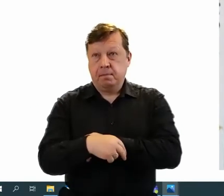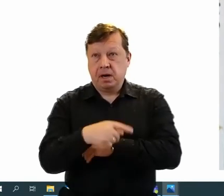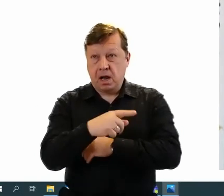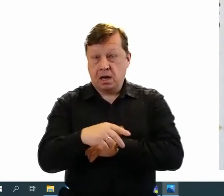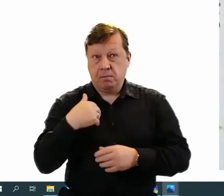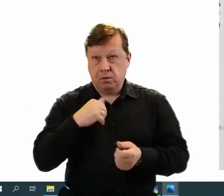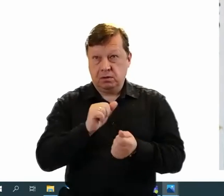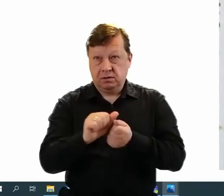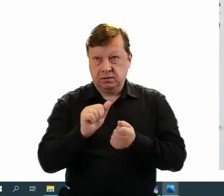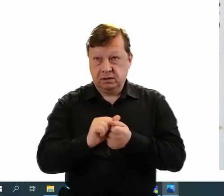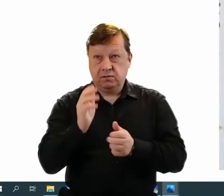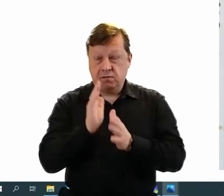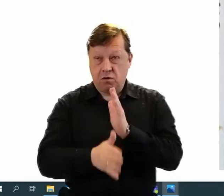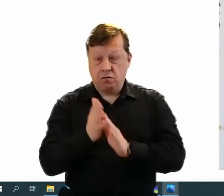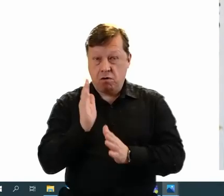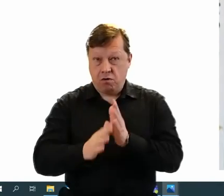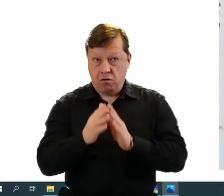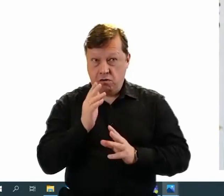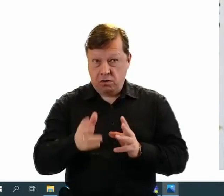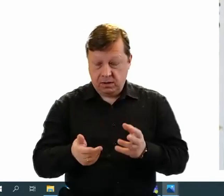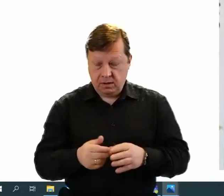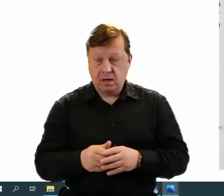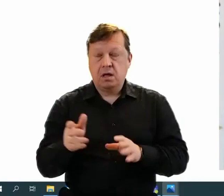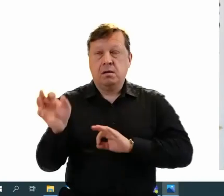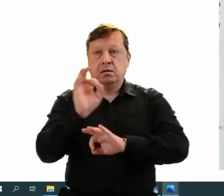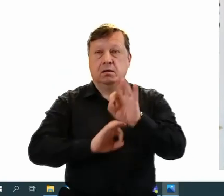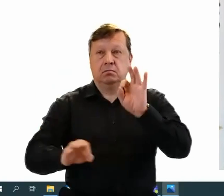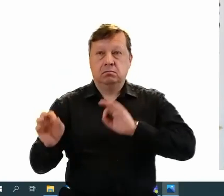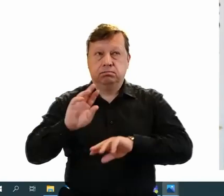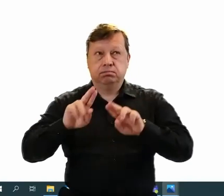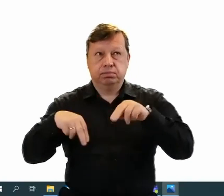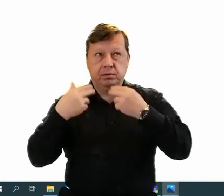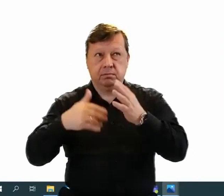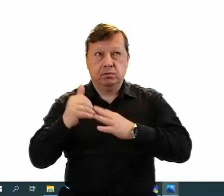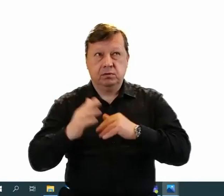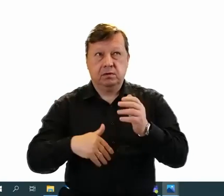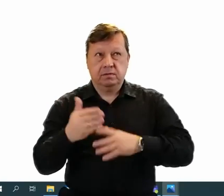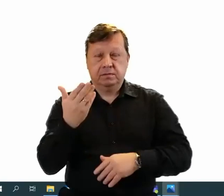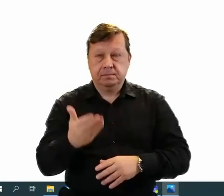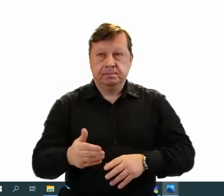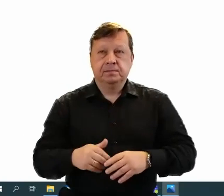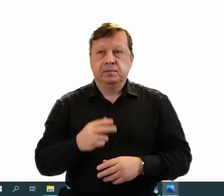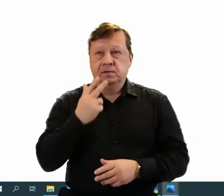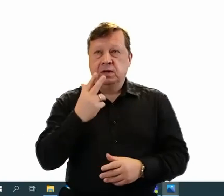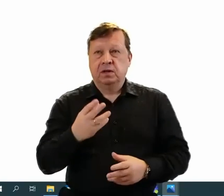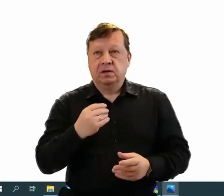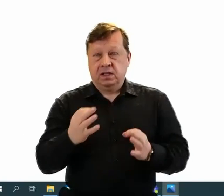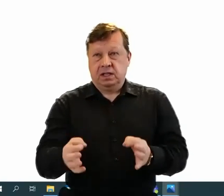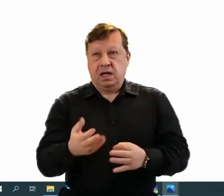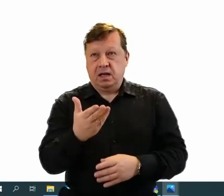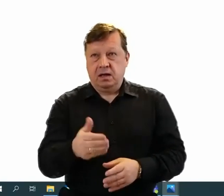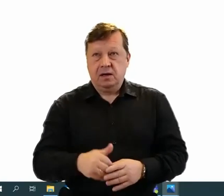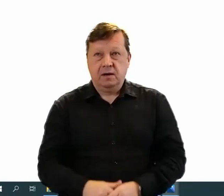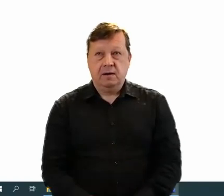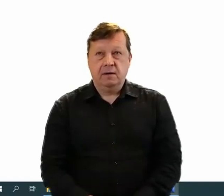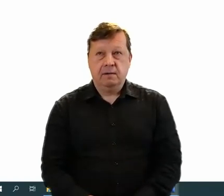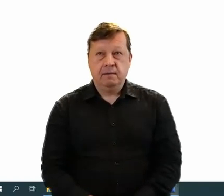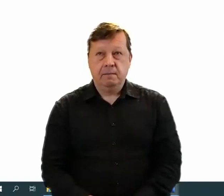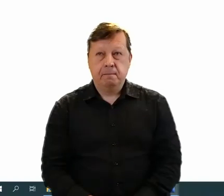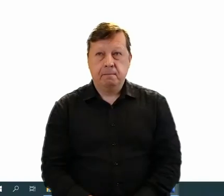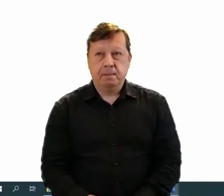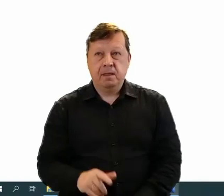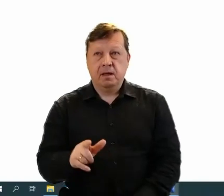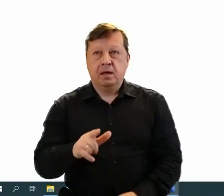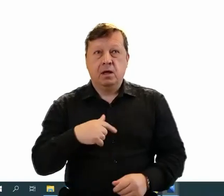zniszczeniach wojennych została zrekonstruowana. Poproszę zdjęcie obecne. Do tego zdjęcia specjalnie kupiłam sobie